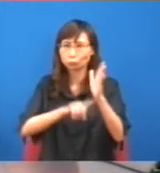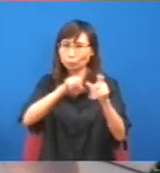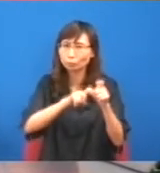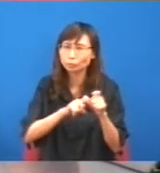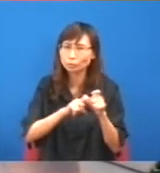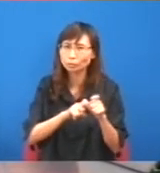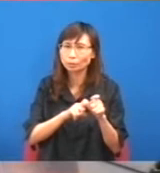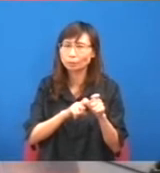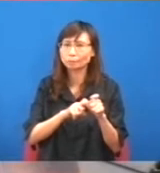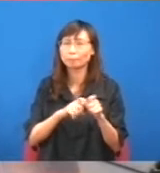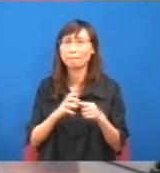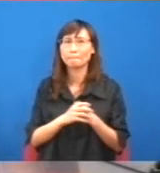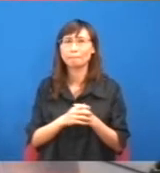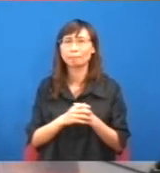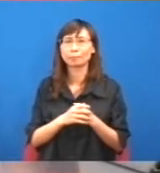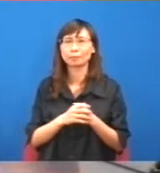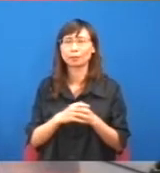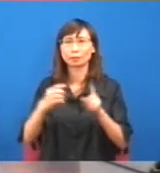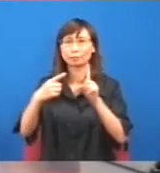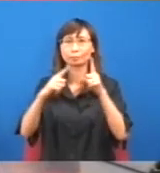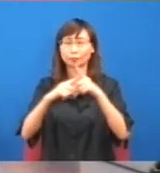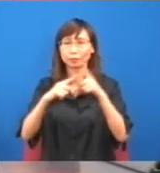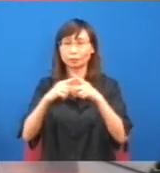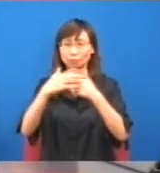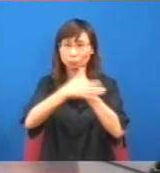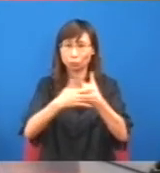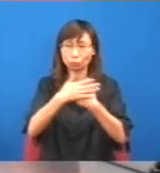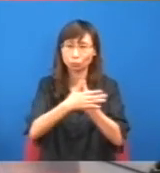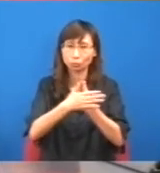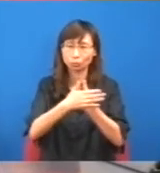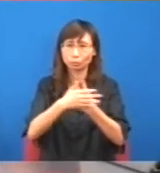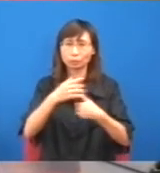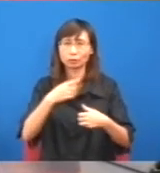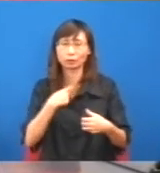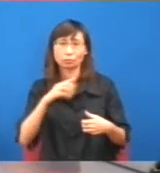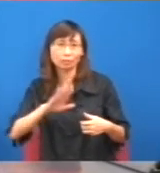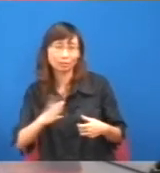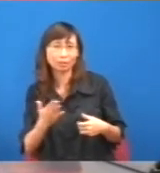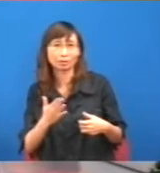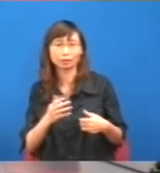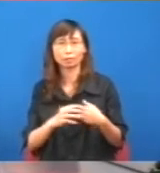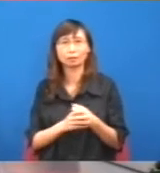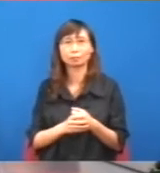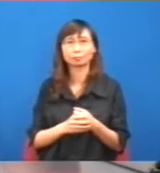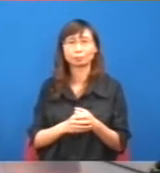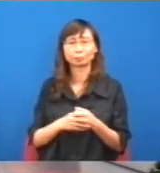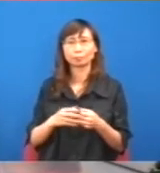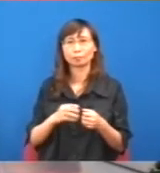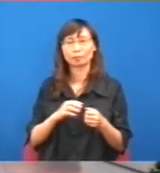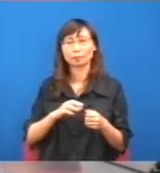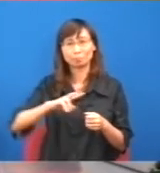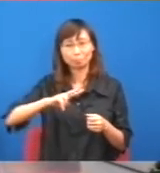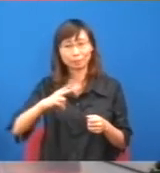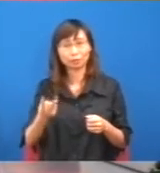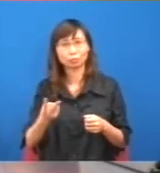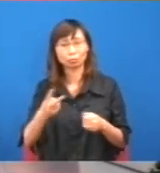勞工,能夠有一個最起碼保障的時候,因此而水漲船高,令到其他工